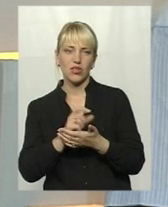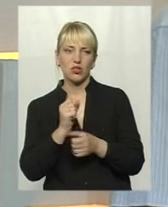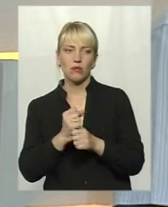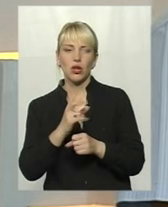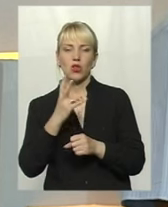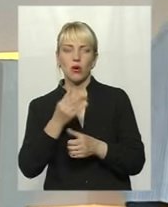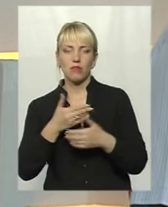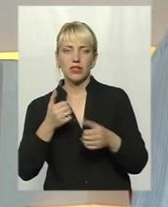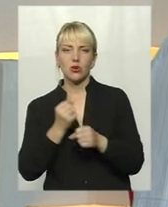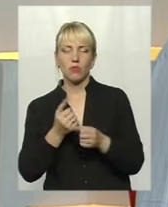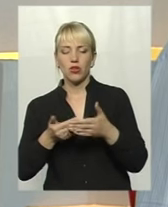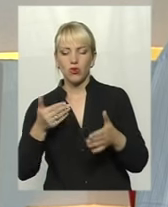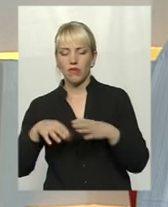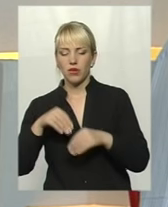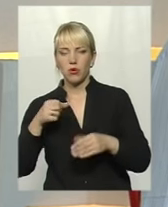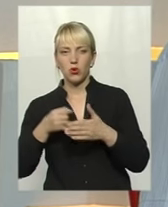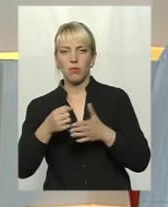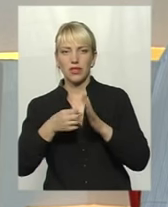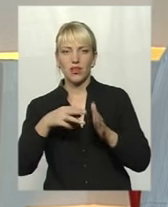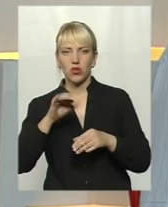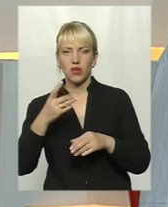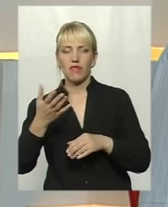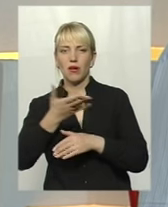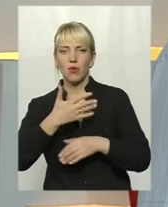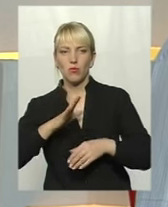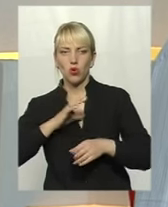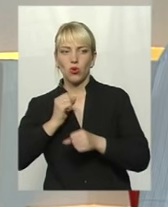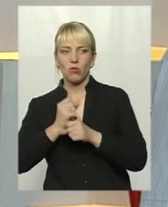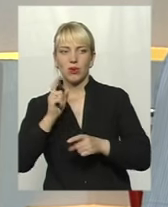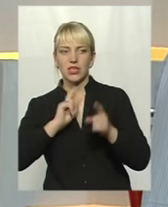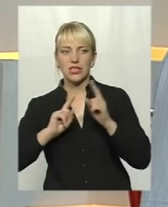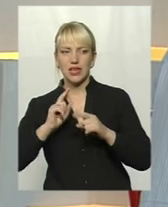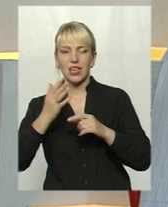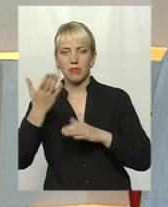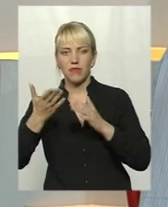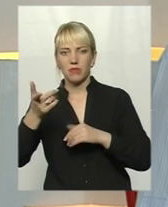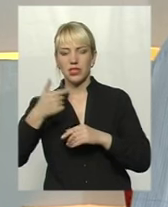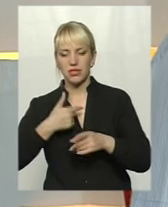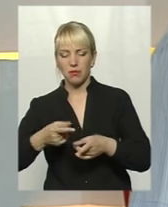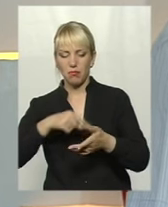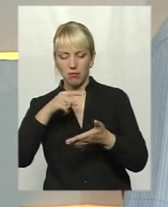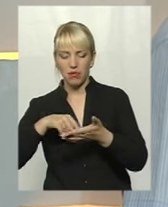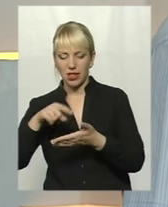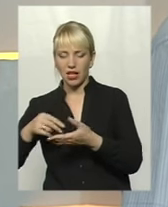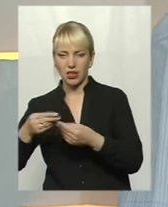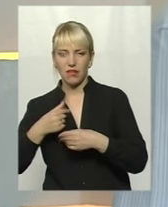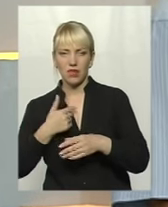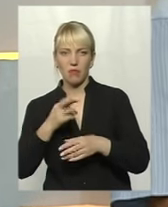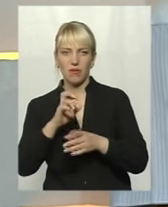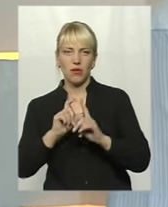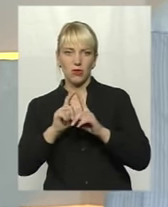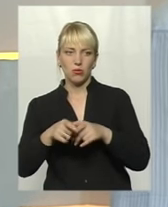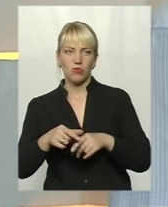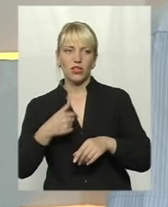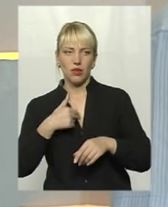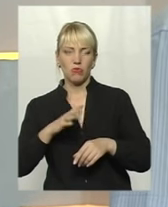Але ми зробили до виборів, до 15 травня, зробили скільки села, Олег Маркович. І якби ви задали мені ці питання, я вам абсолютно не дав би чітку відповідь. Я був на тому